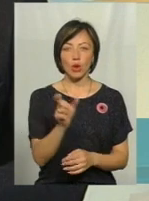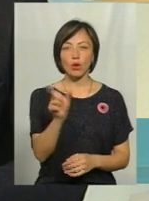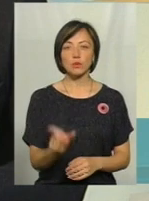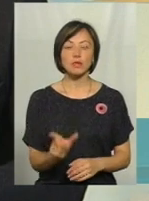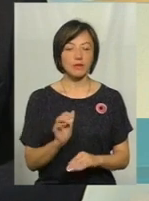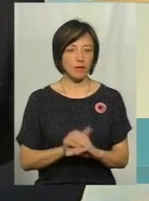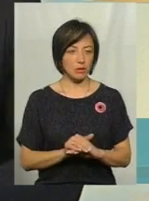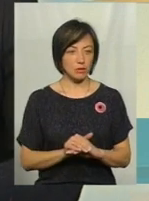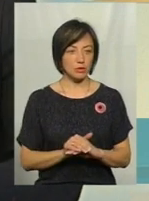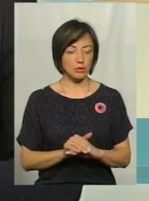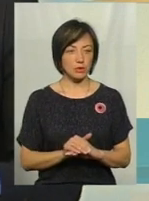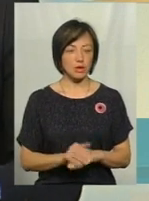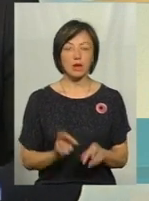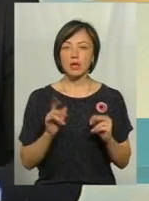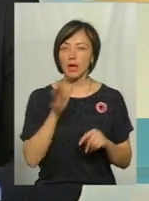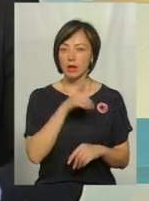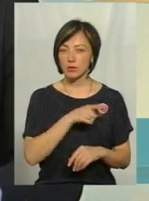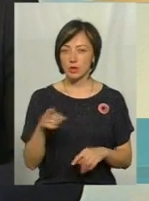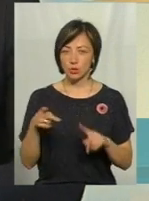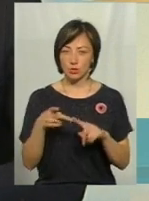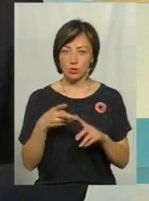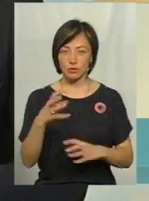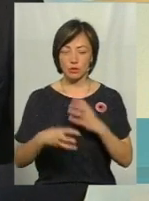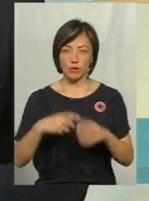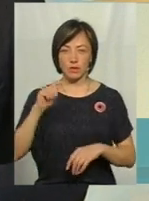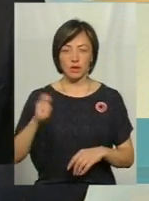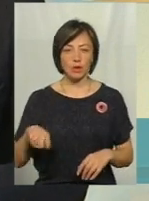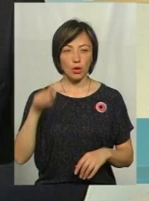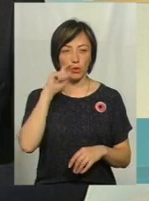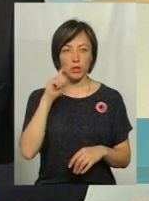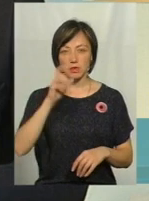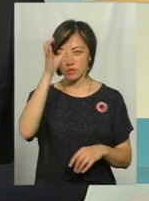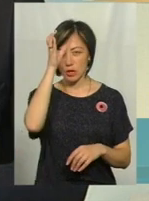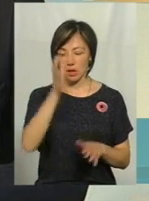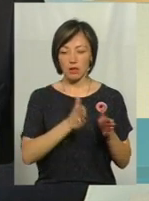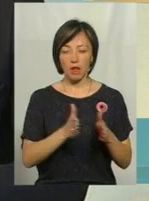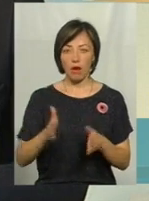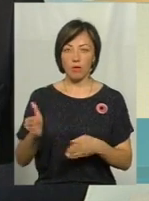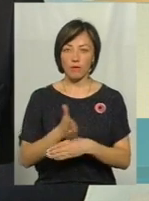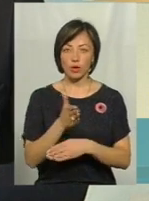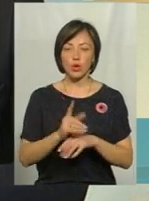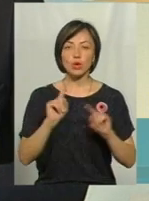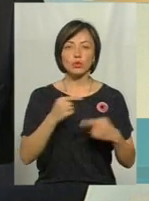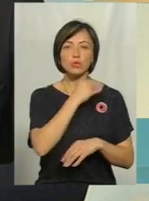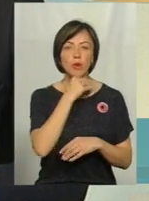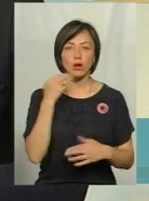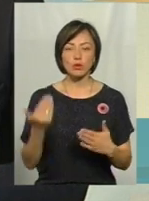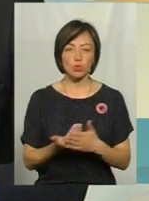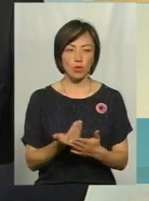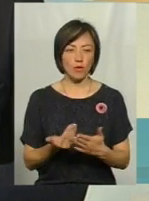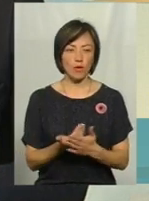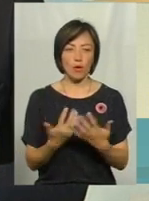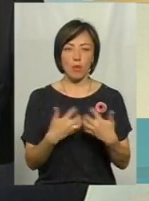фактор. Як під час Другої світової війни українські вчені налагодили виробництво дуже багато нового